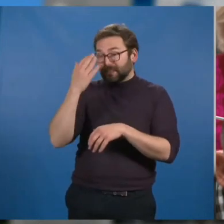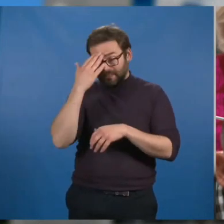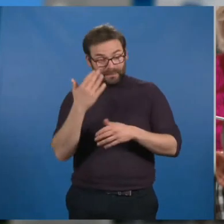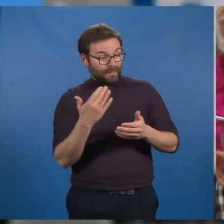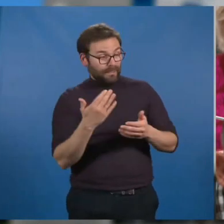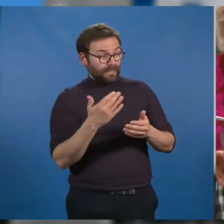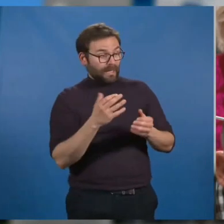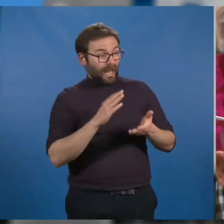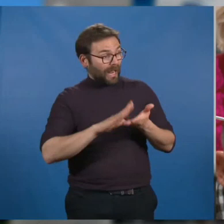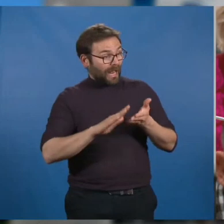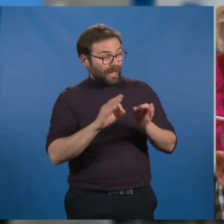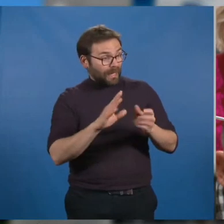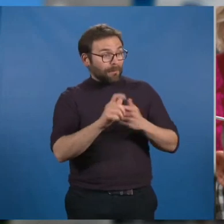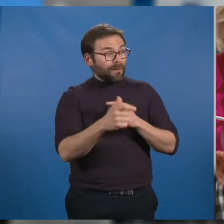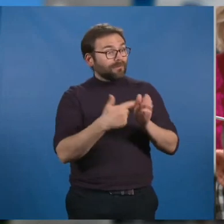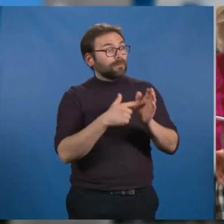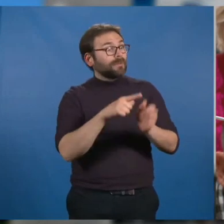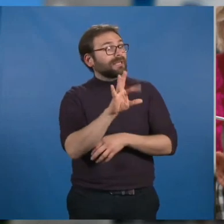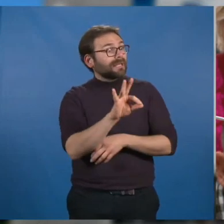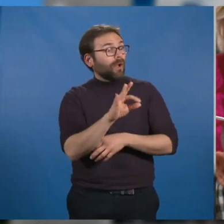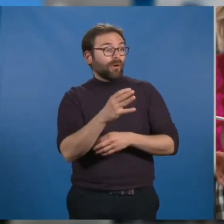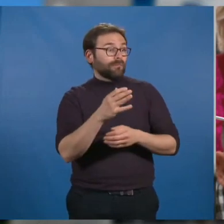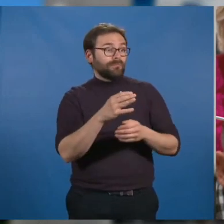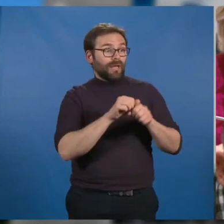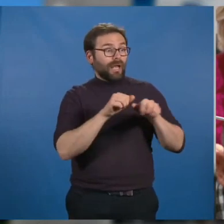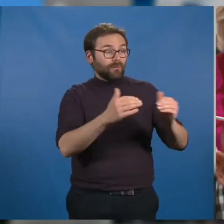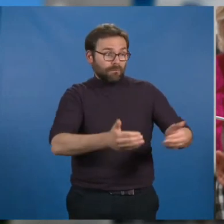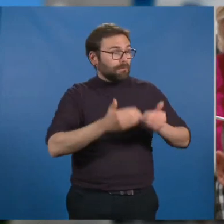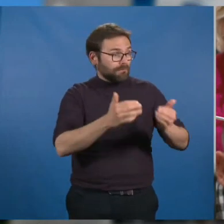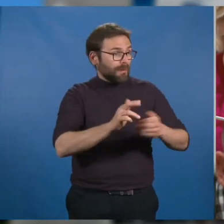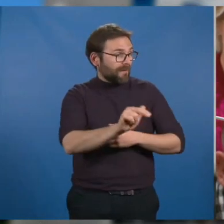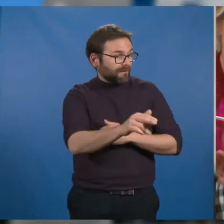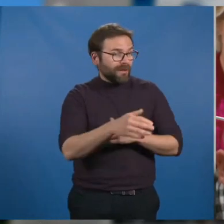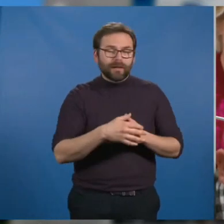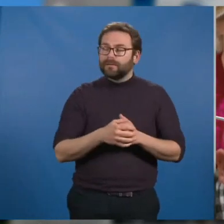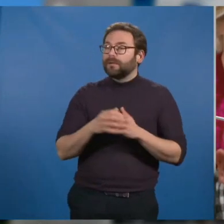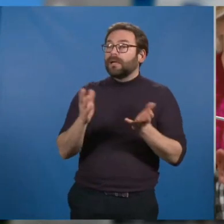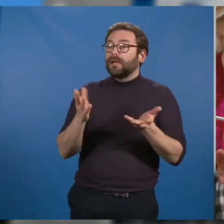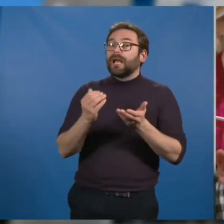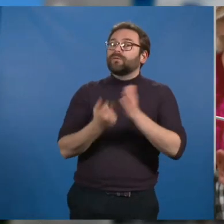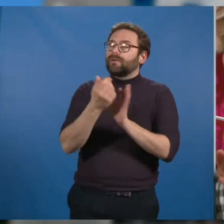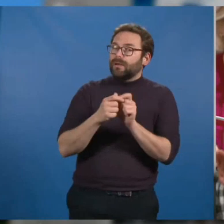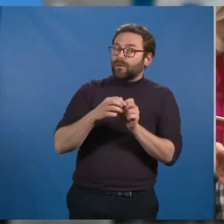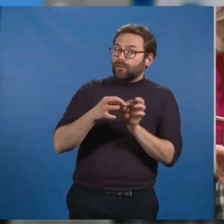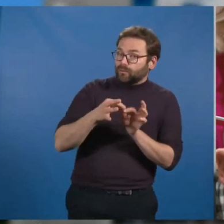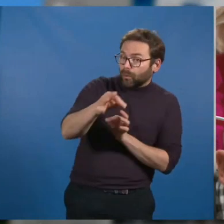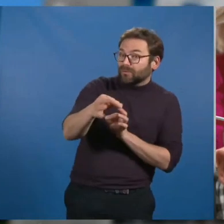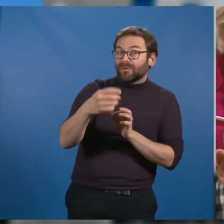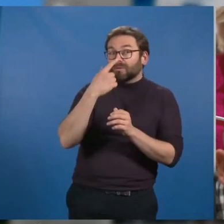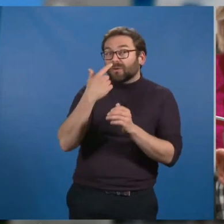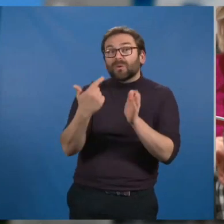conçu il y a de trop nombreuses années, que la mise en service des éventuels tronçons de voies nouvelles n'interviendrait pas avant